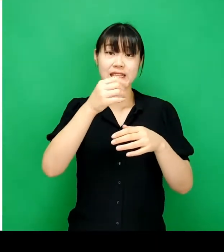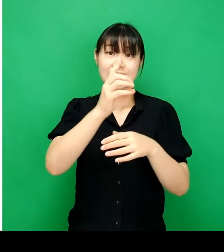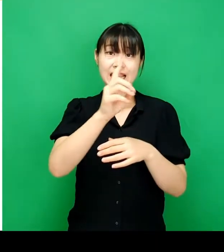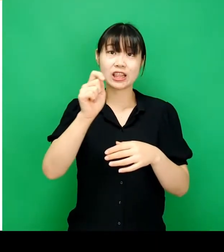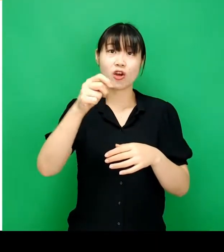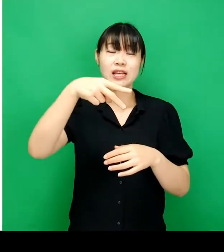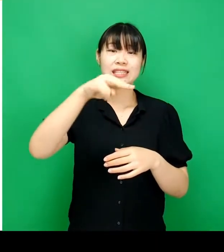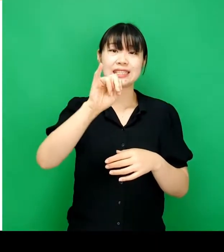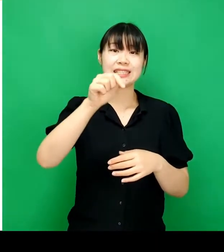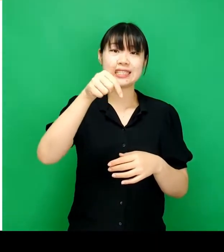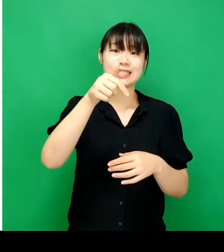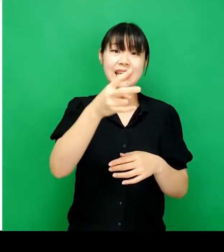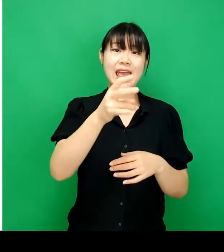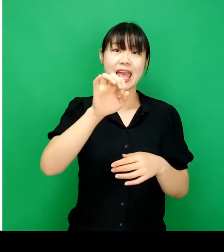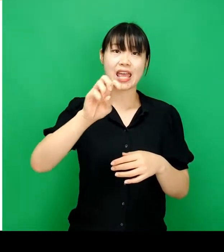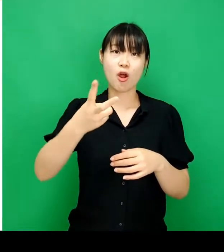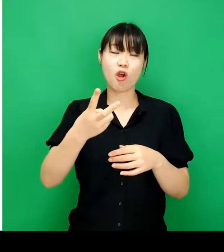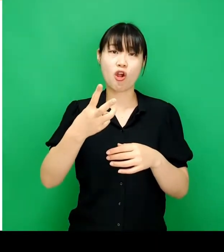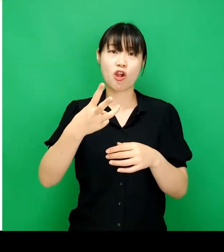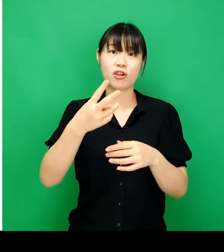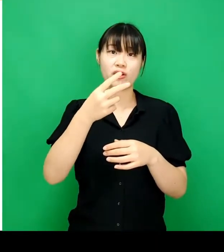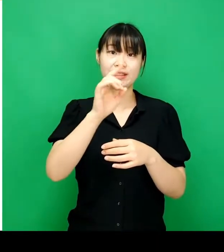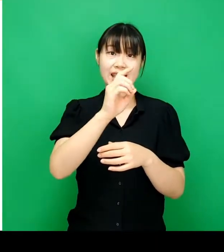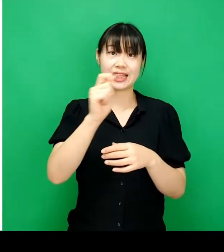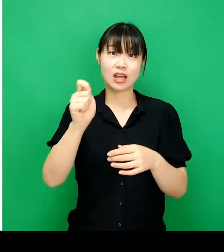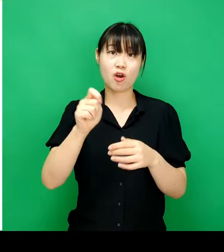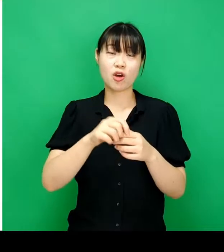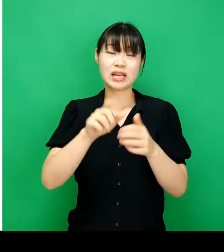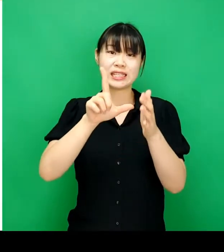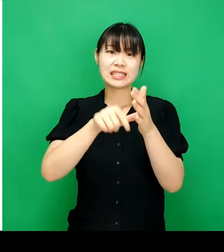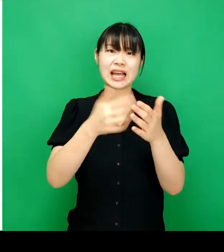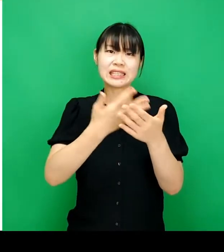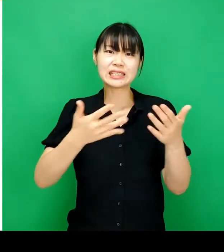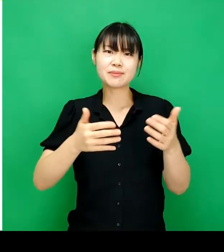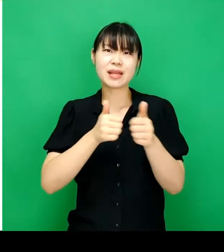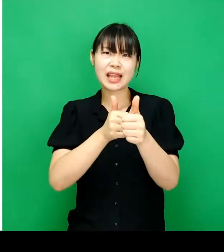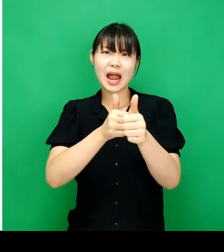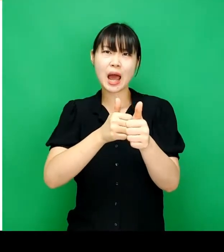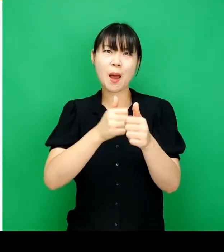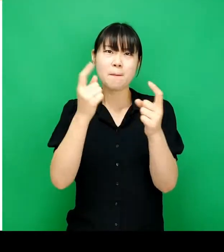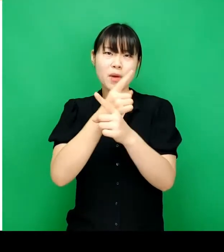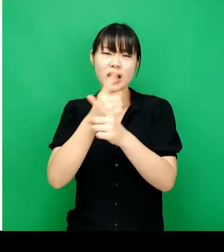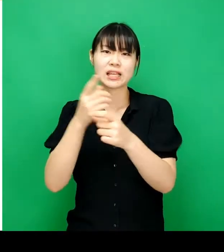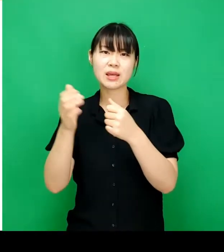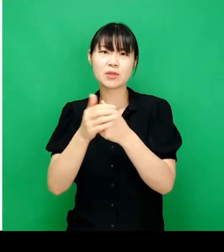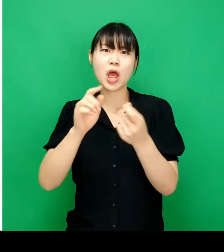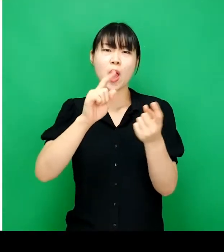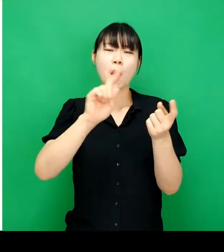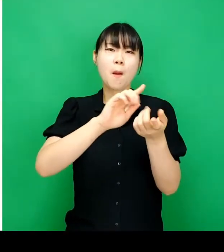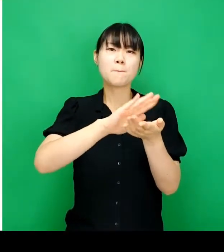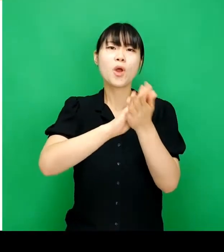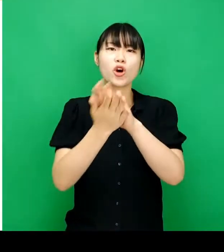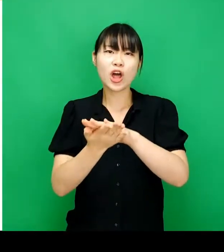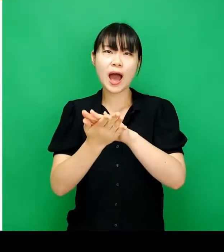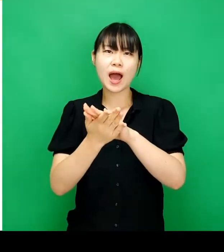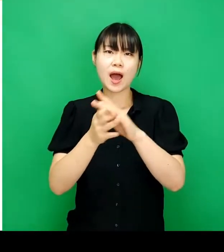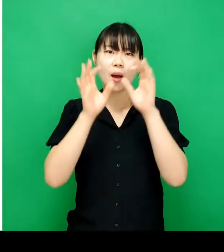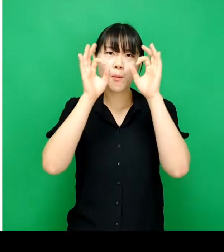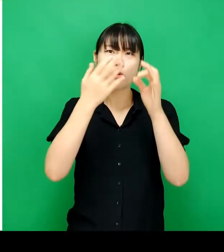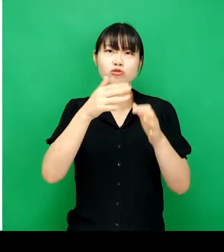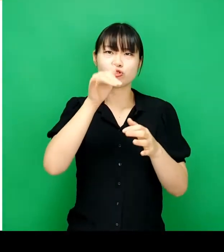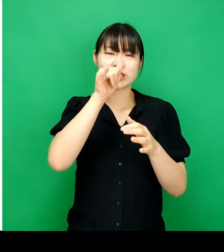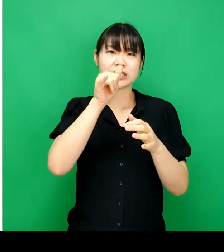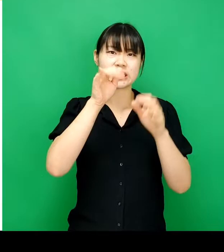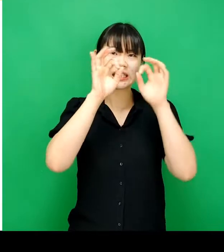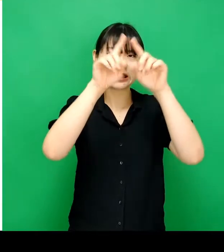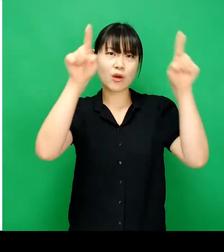데이터를 시계열 데이터라고 합니다. 시계열 데이터는 시간의 흐름에 따라 변하기 때문에 변화의 패턴을 보여줄 수 있는 시각화